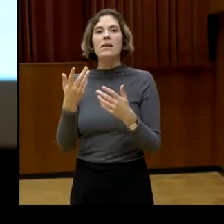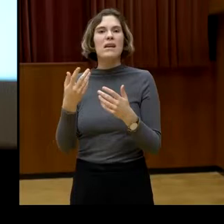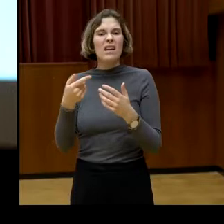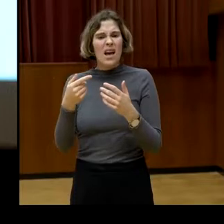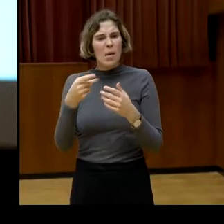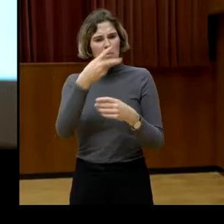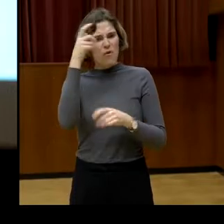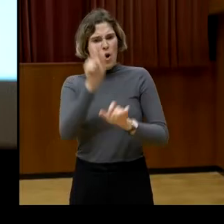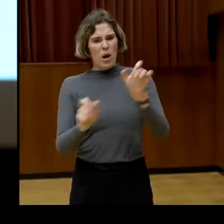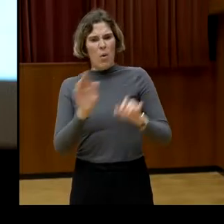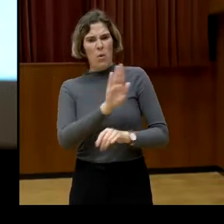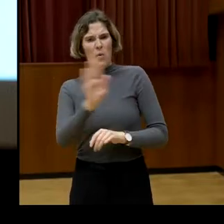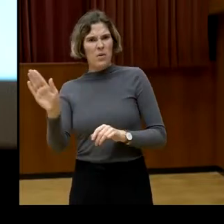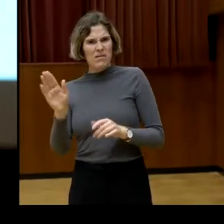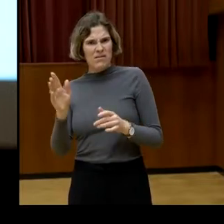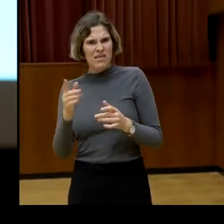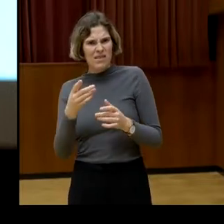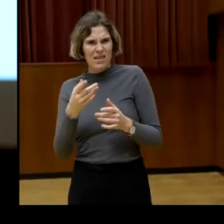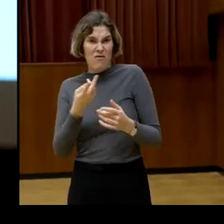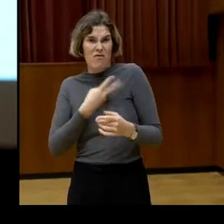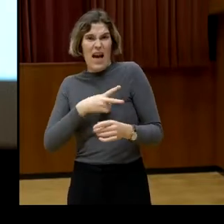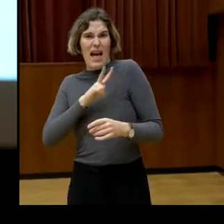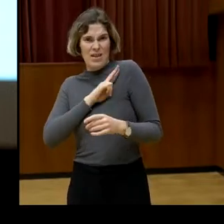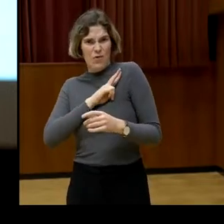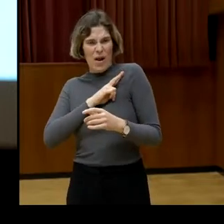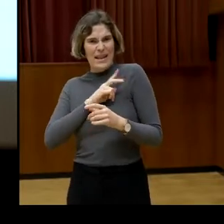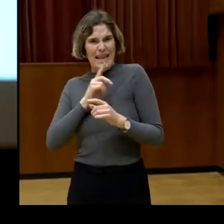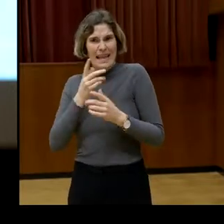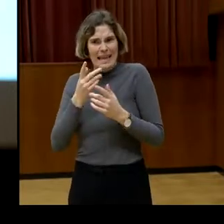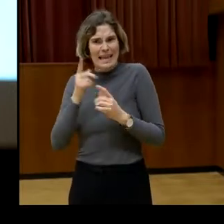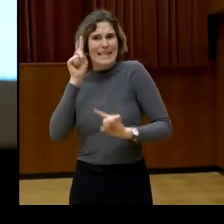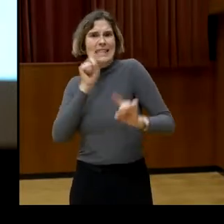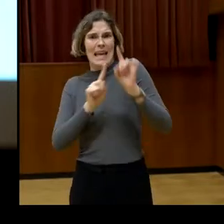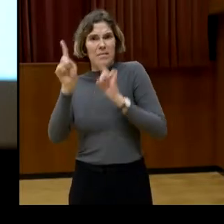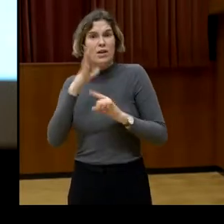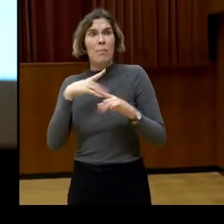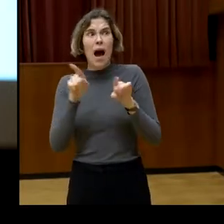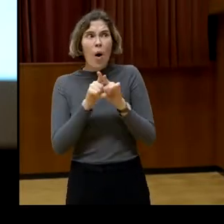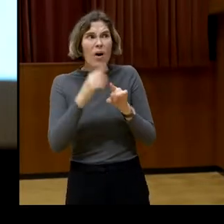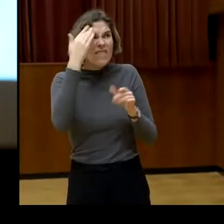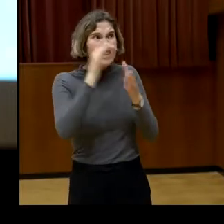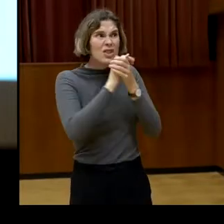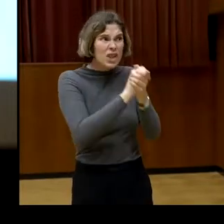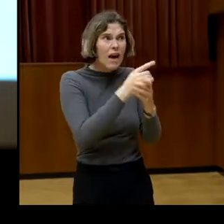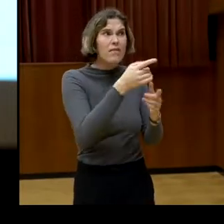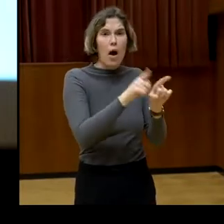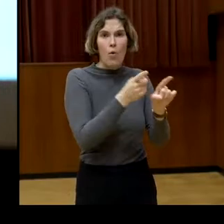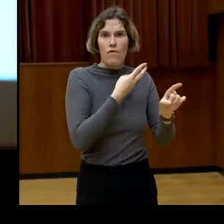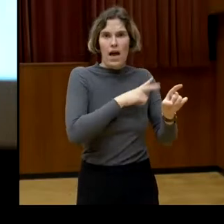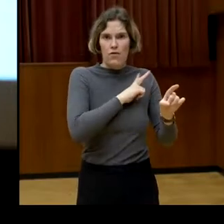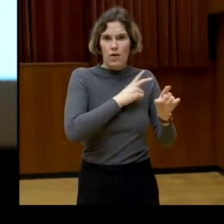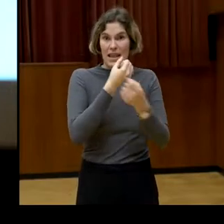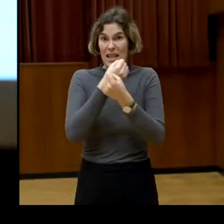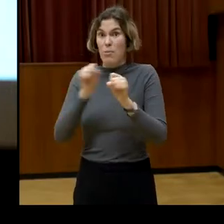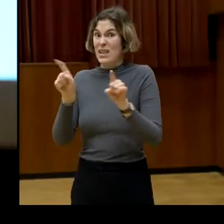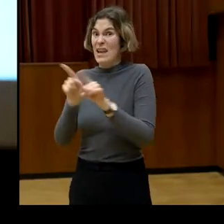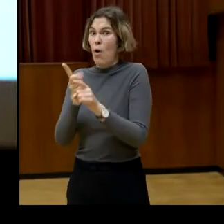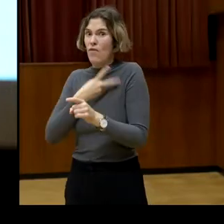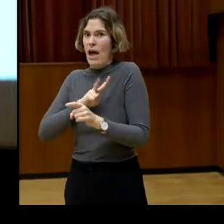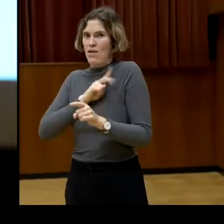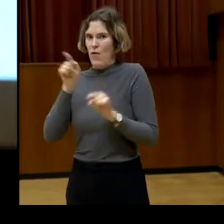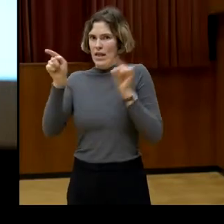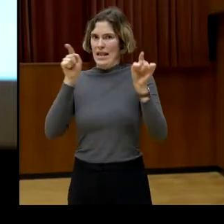Medien und deren Rolle für Fragen zur Wissenschafts und Demokratieskepsis. Auch das halte ich für besonders wichtig, hier den Blick auch breiter